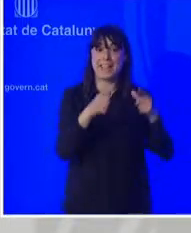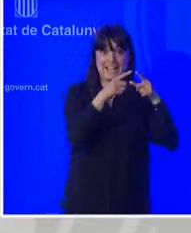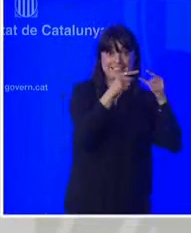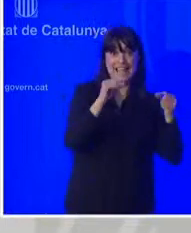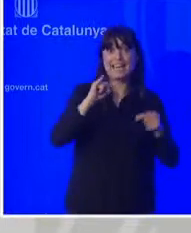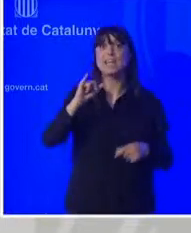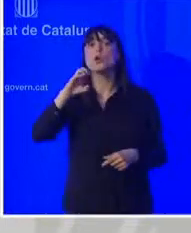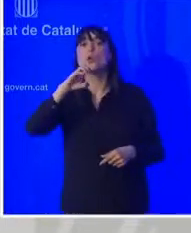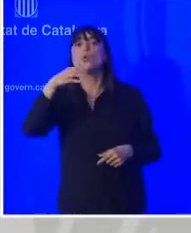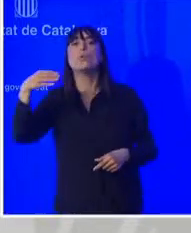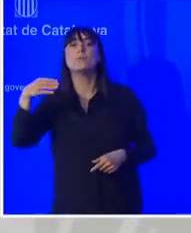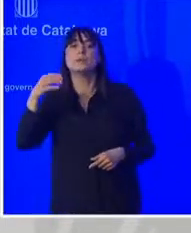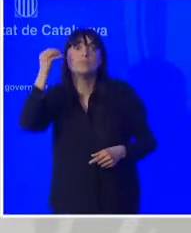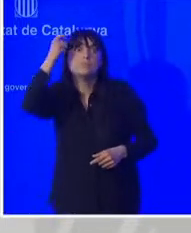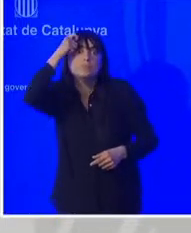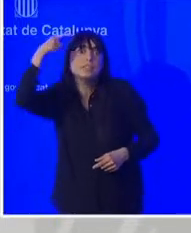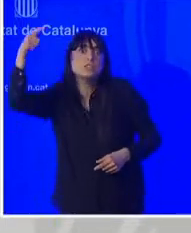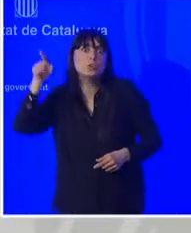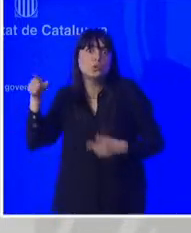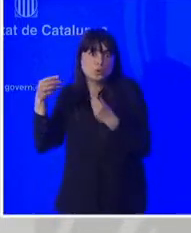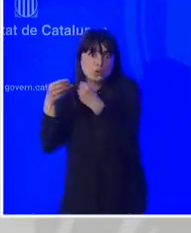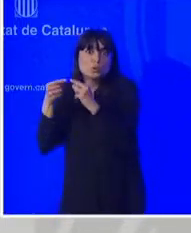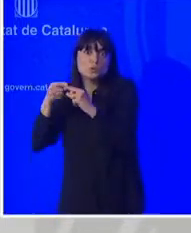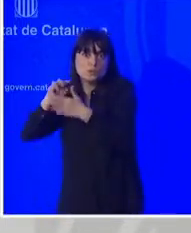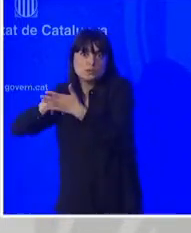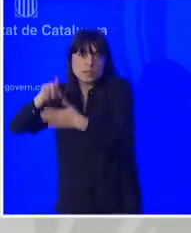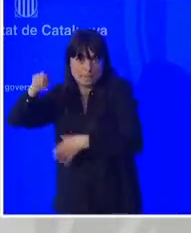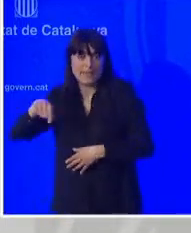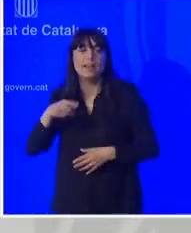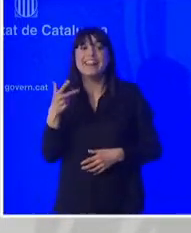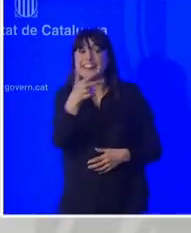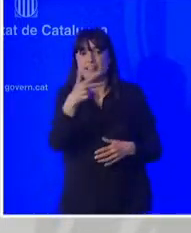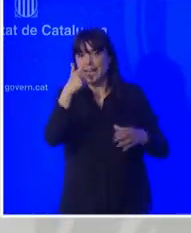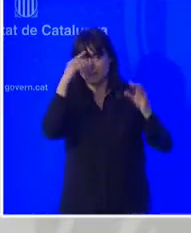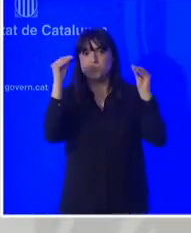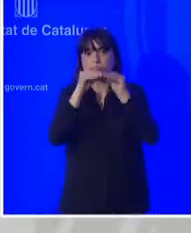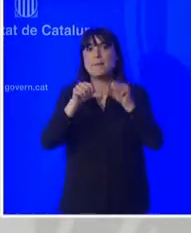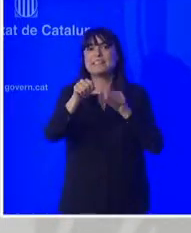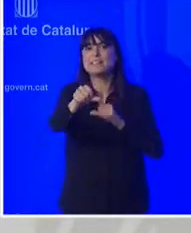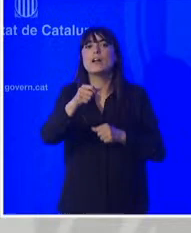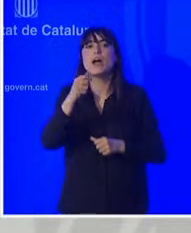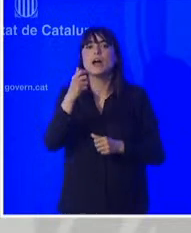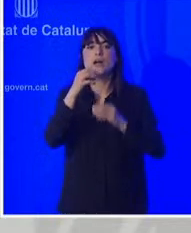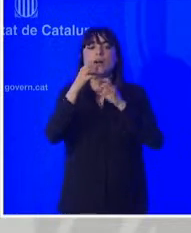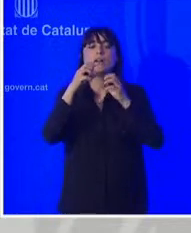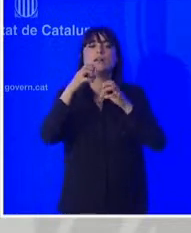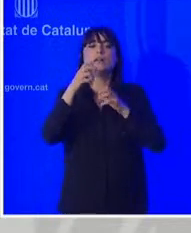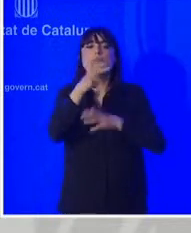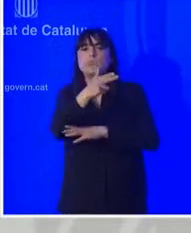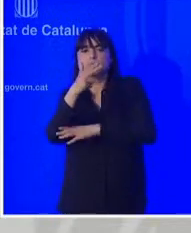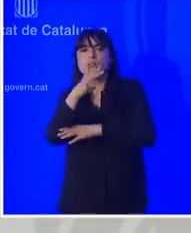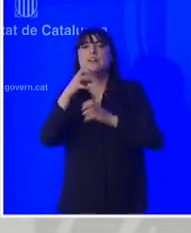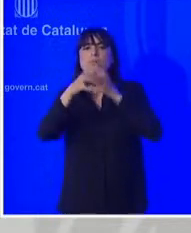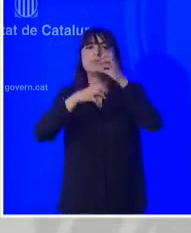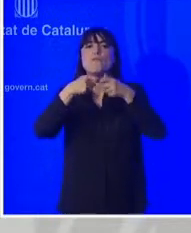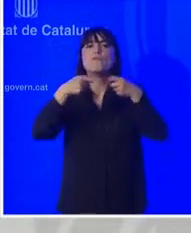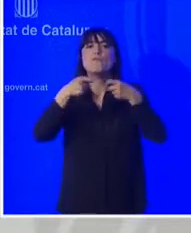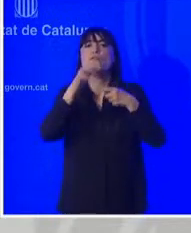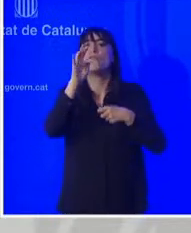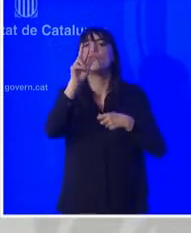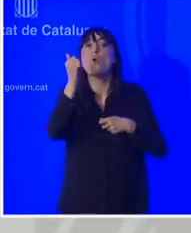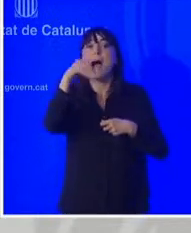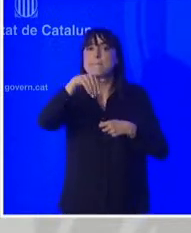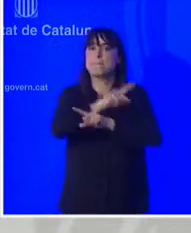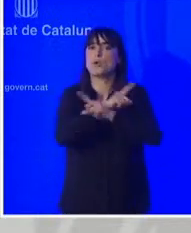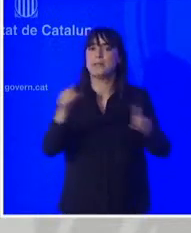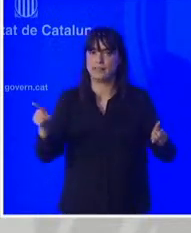Esquerra i suposo que vostès serà prohibir les bales de FUAM com pensen dissoldre manifestacions violentes n'hem vist algunes